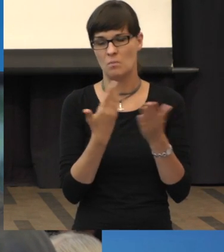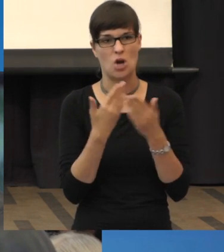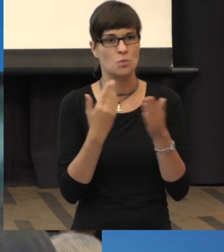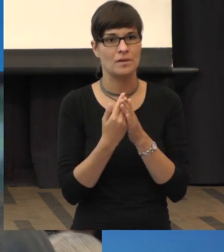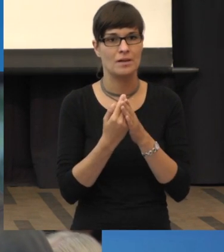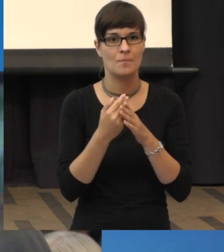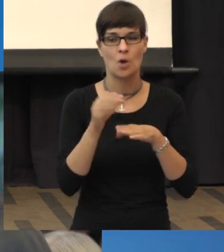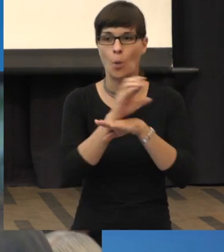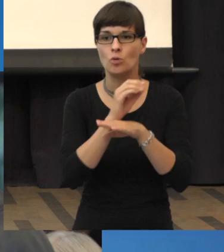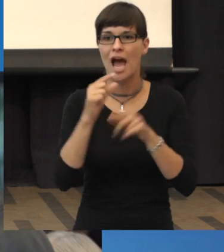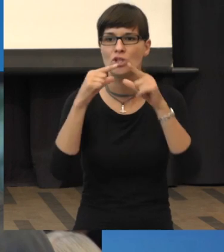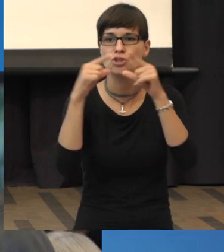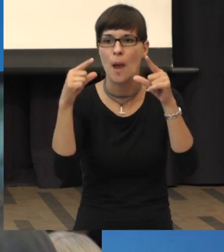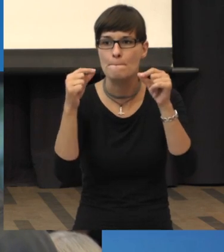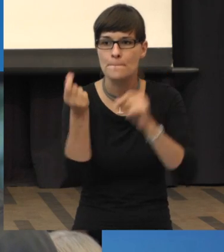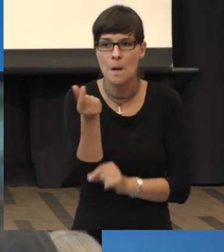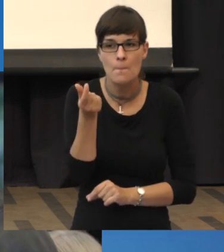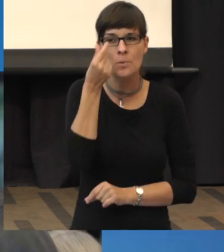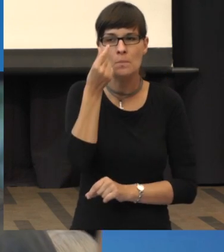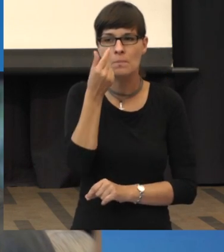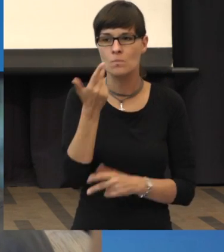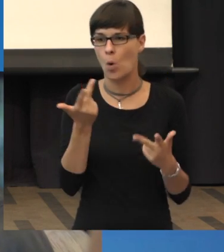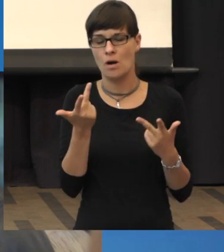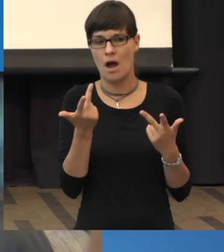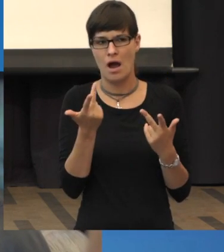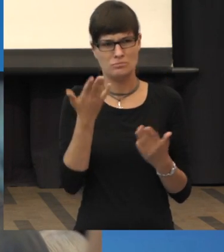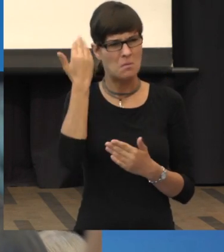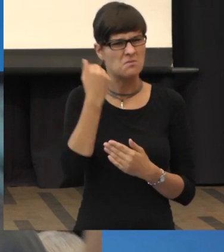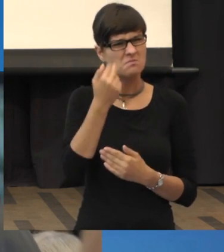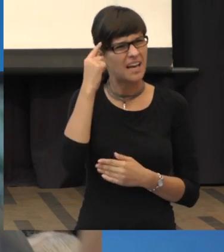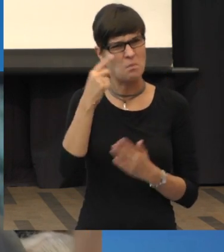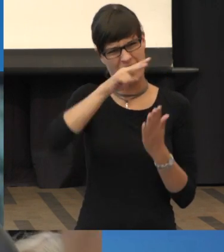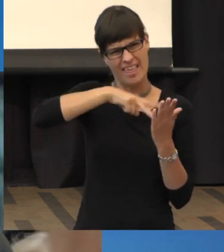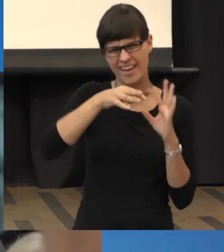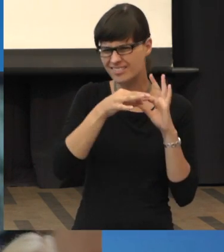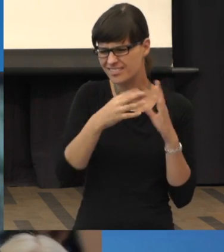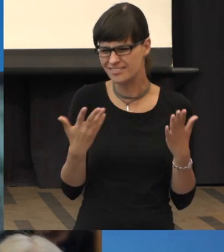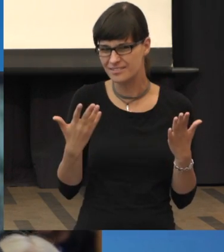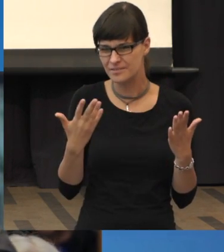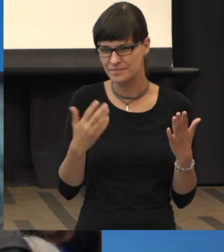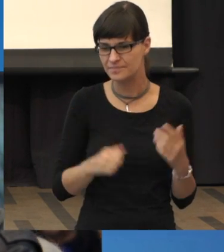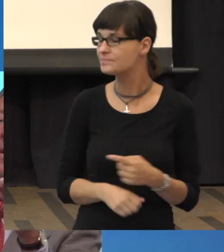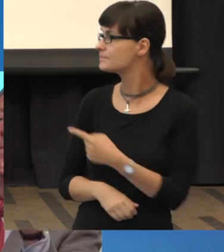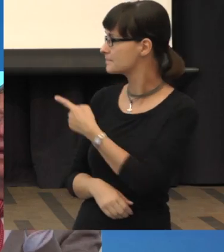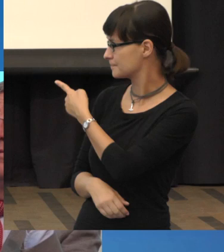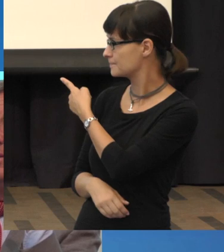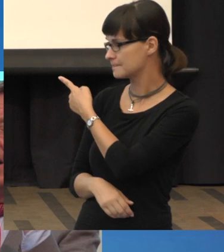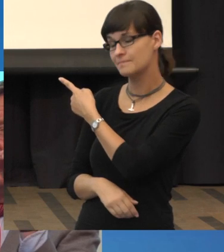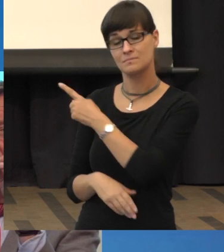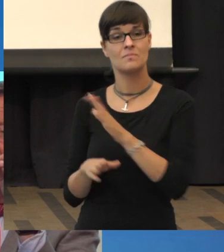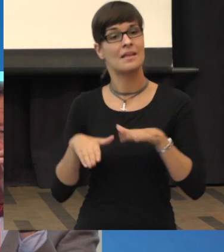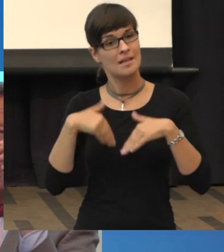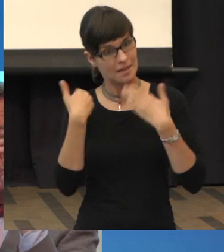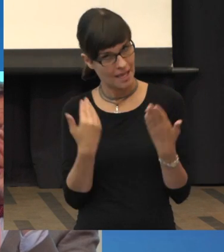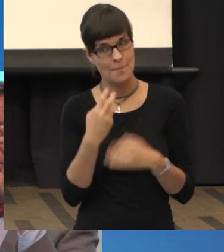sagen, aber ich glaube, ich habe schon mal irgendwas darüber gelesen. Also es gibt Versuche, wie